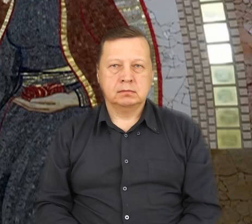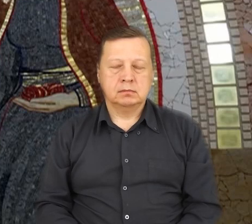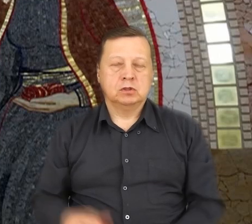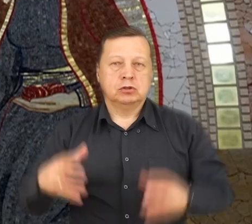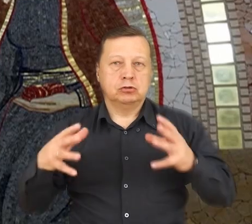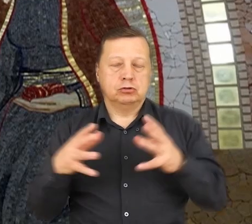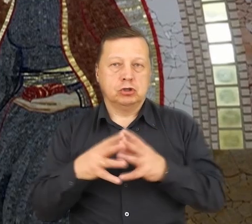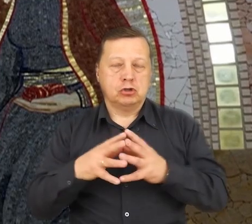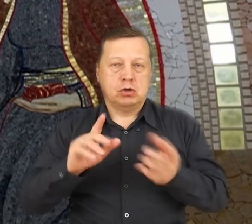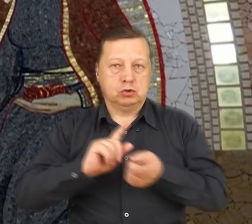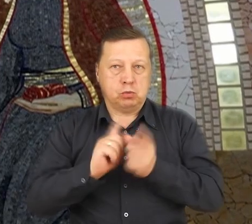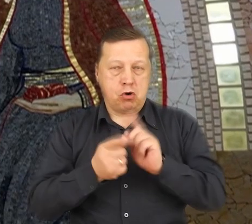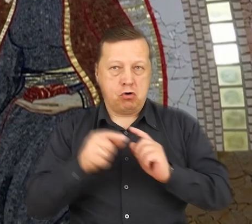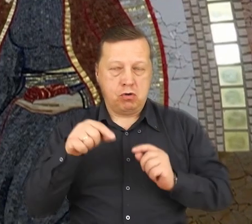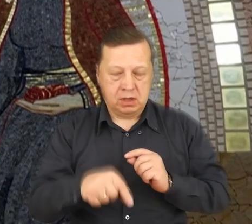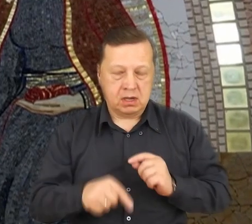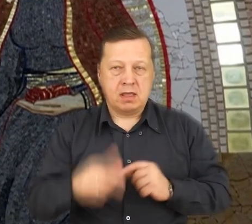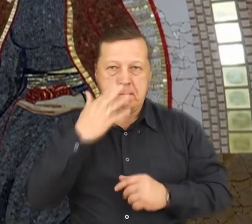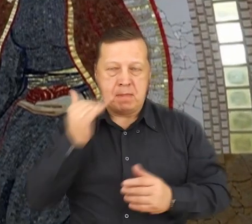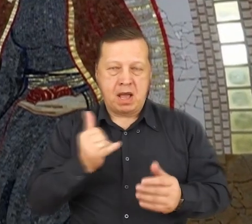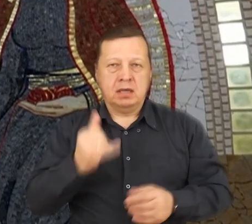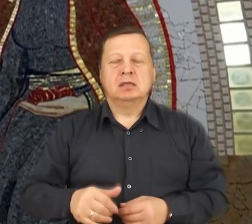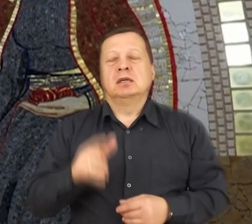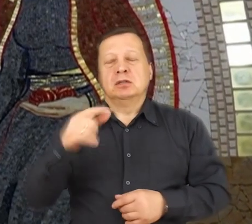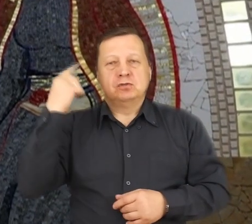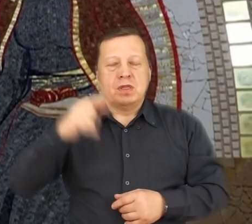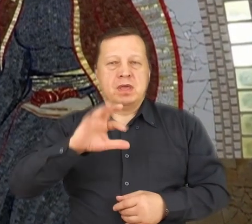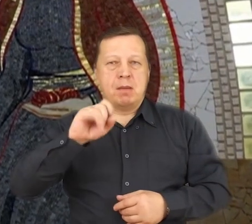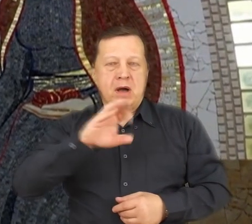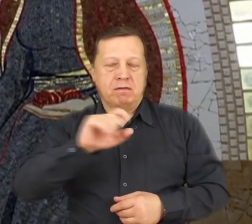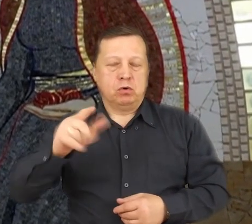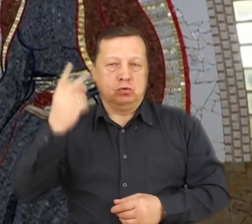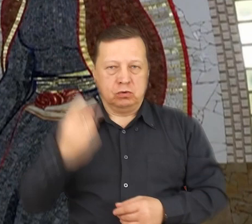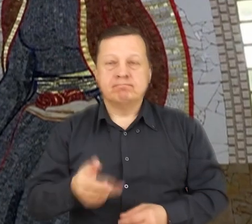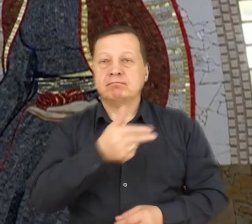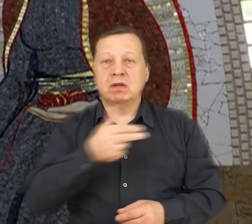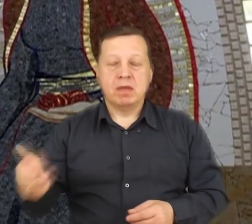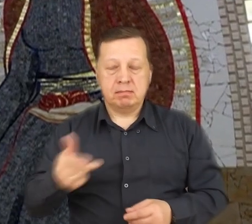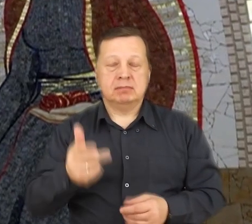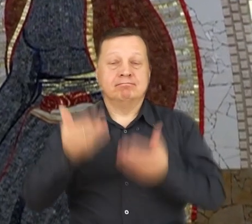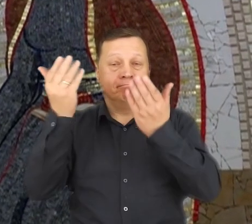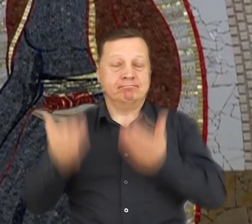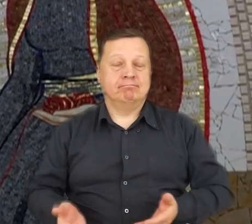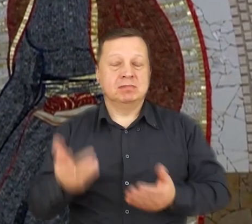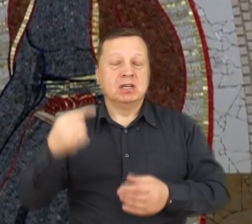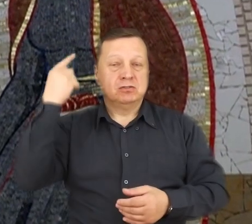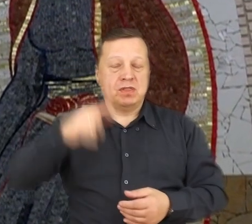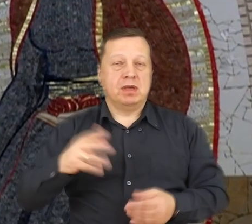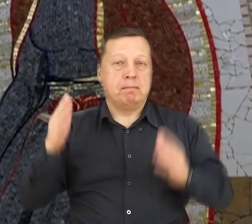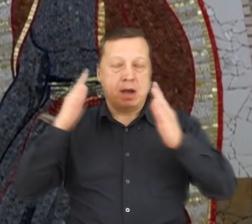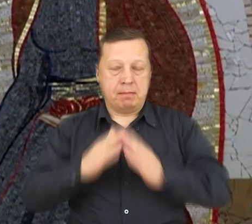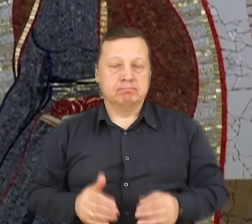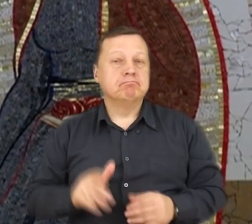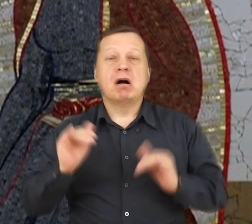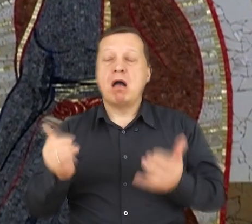Majowe, dziesiąte już spotkanie ze świętym Janem Pawłem II, poświęcone będzie osobie świętego papieża,